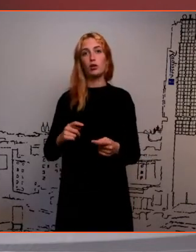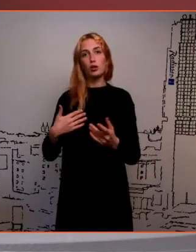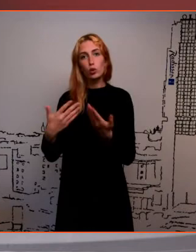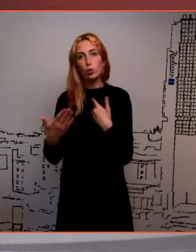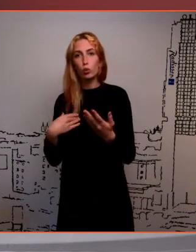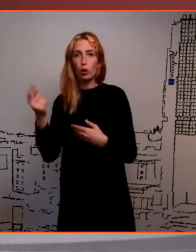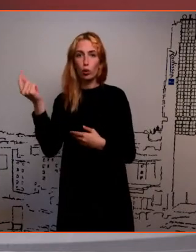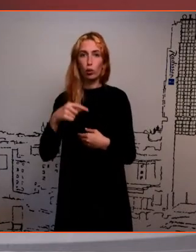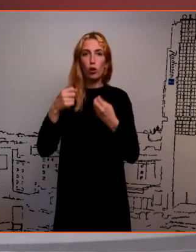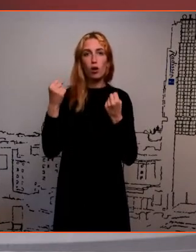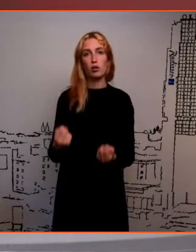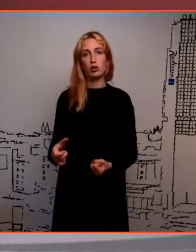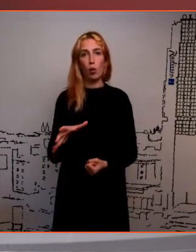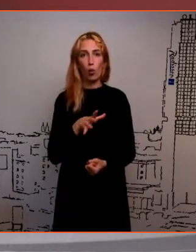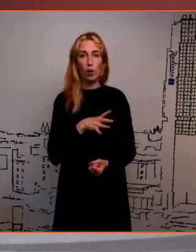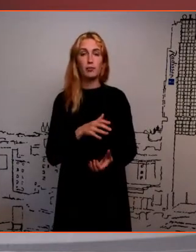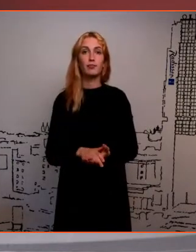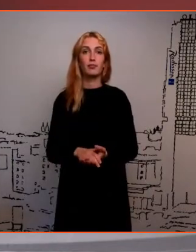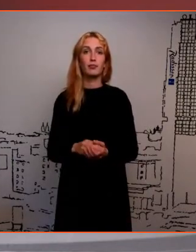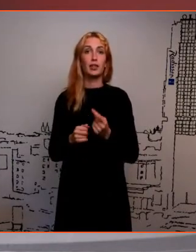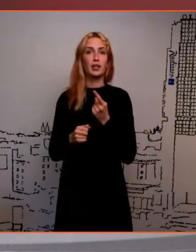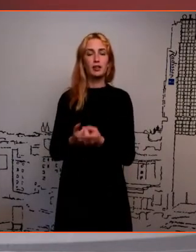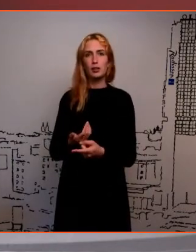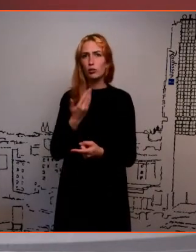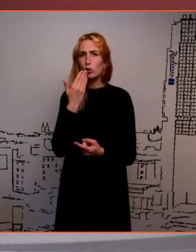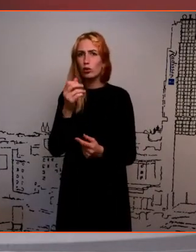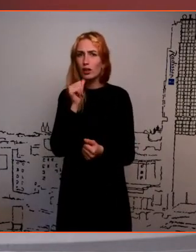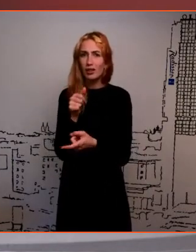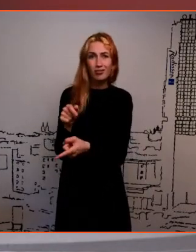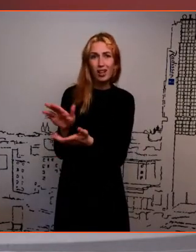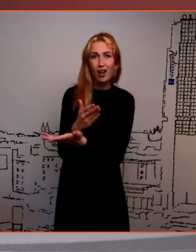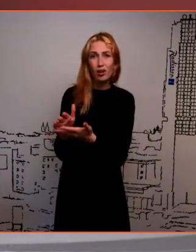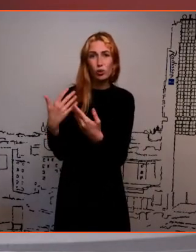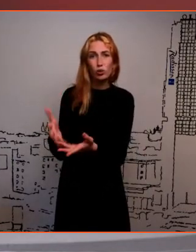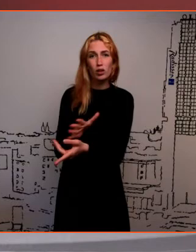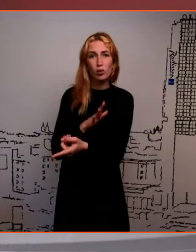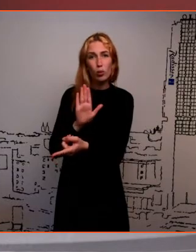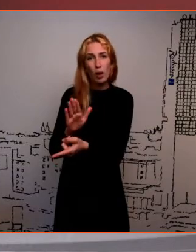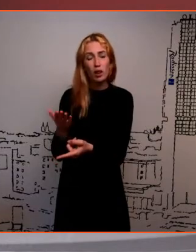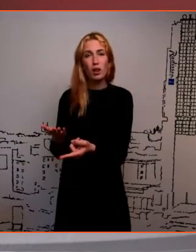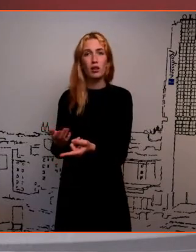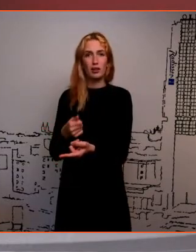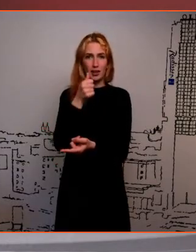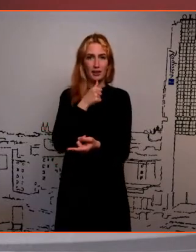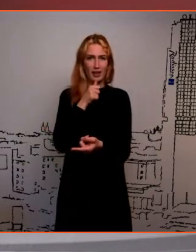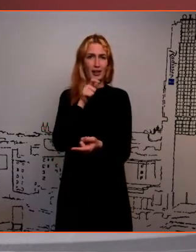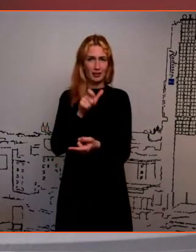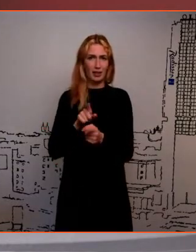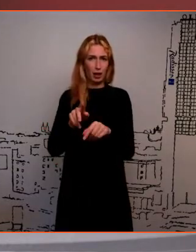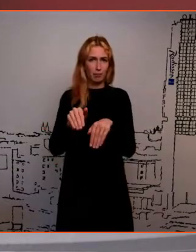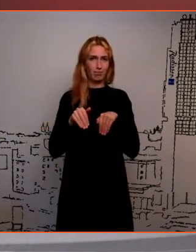suhteid, siis ei saa nagu nõugisid, et kuidas sina seda lahendasid. See eestlane nii natuke